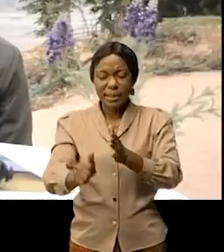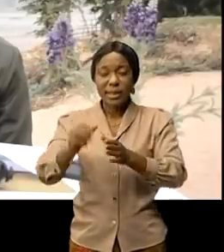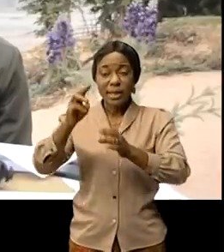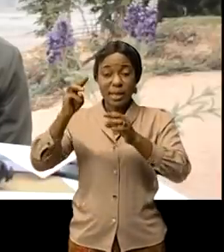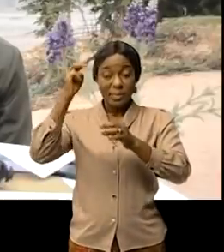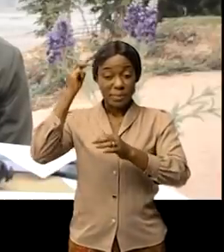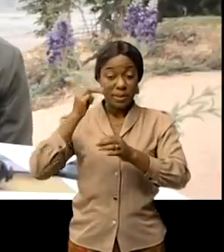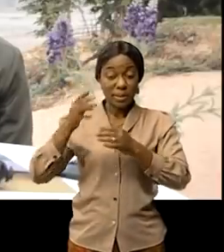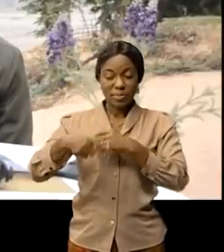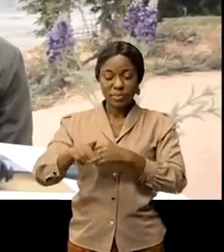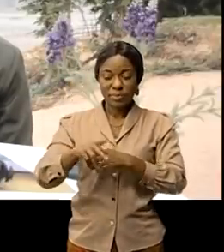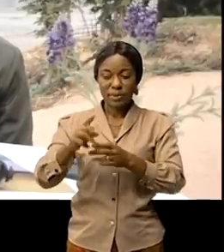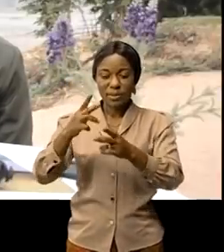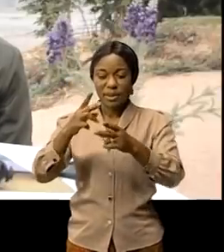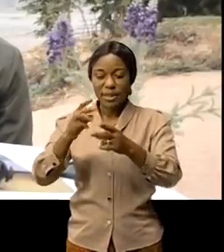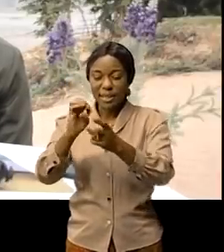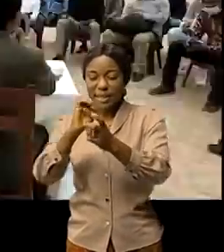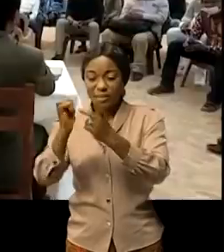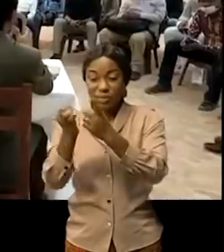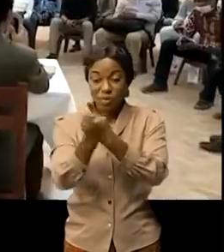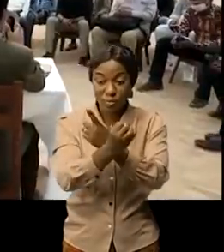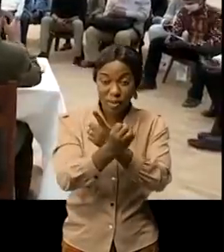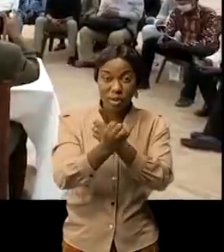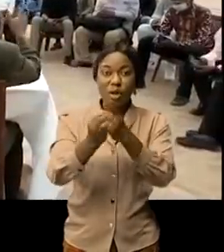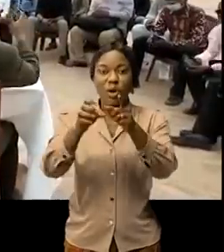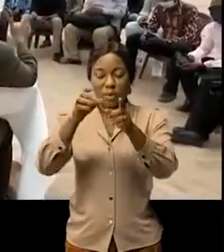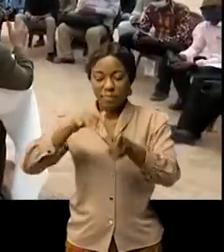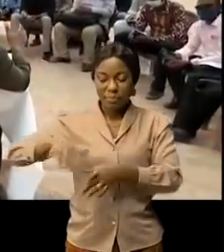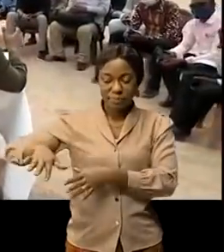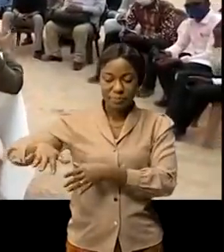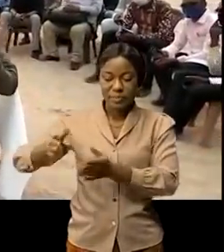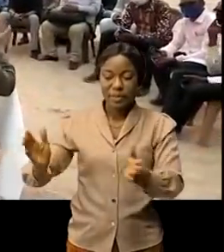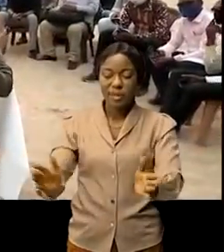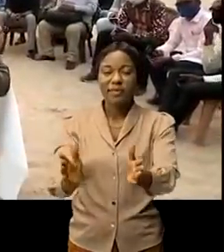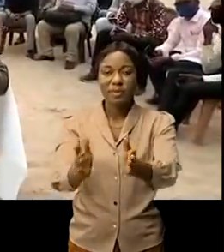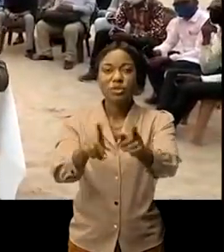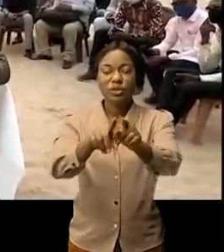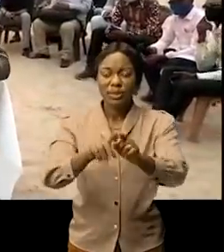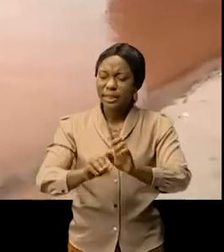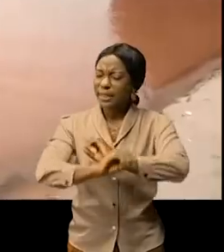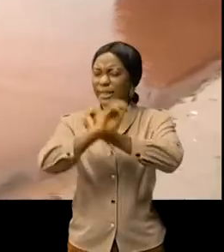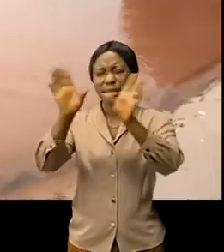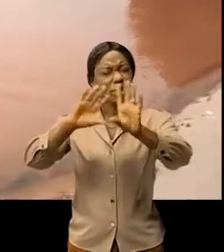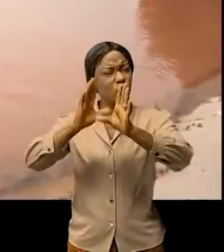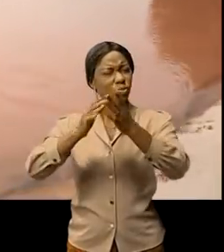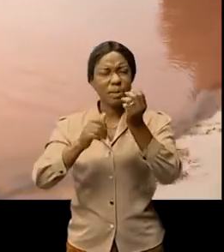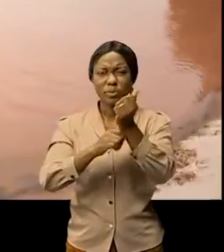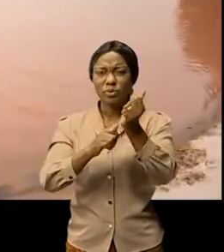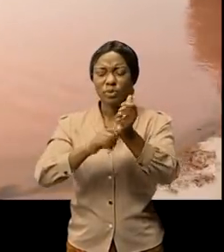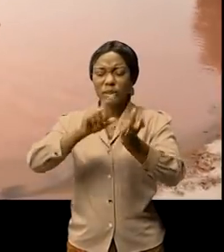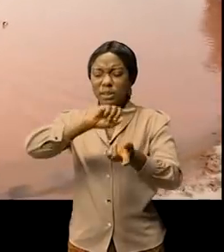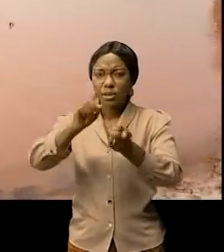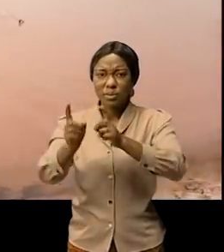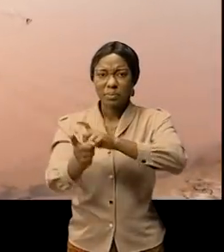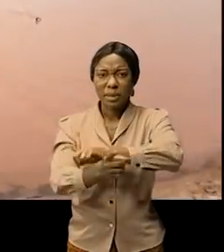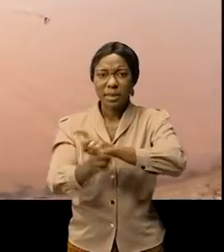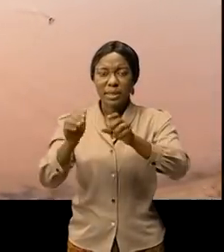provincial de l'environnement pêche et élevage Révariste Véti a éclairé l'opinion publique sur le changement brisque de la couleur